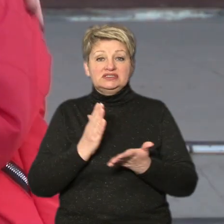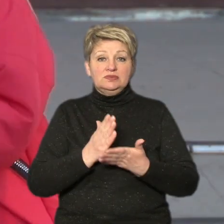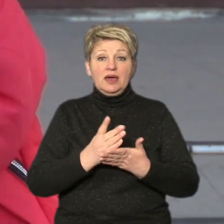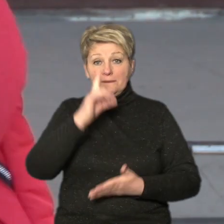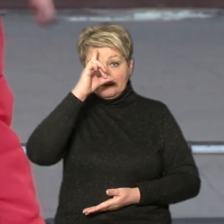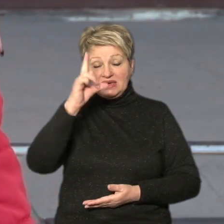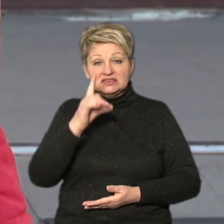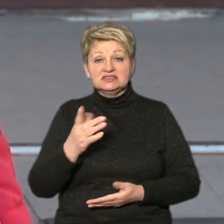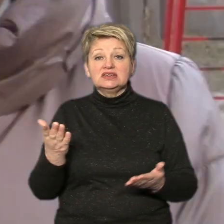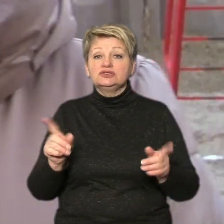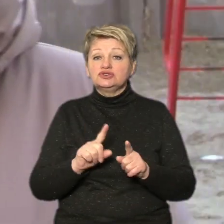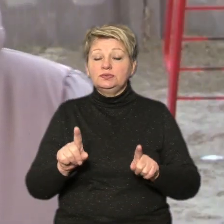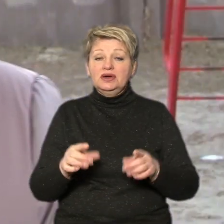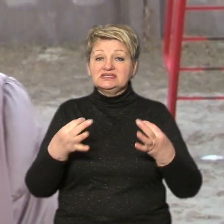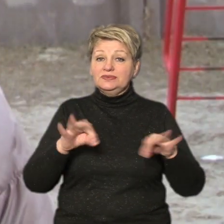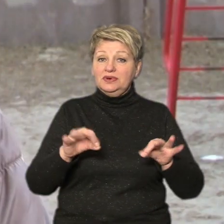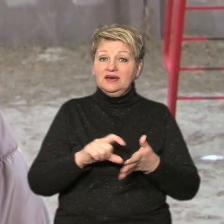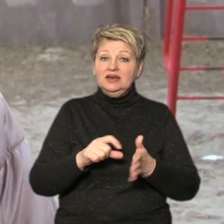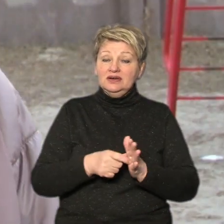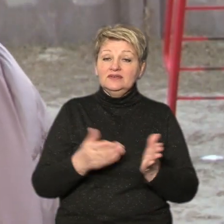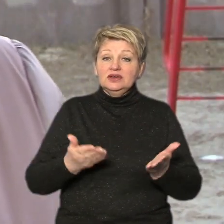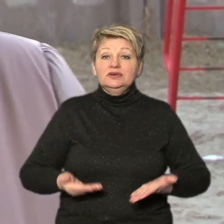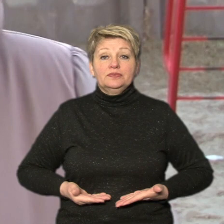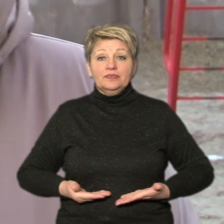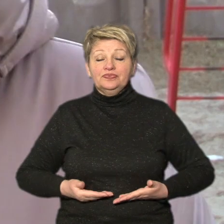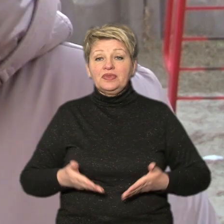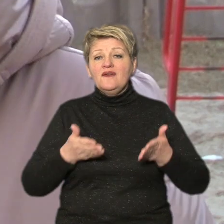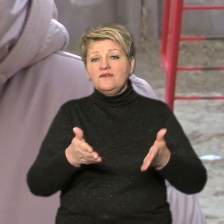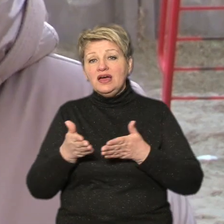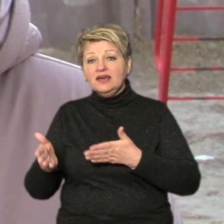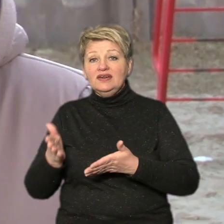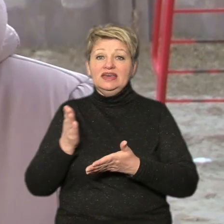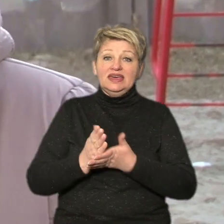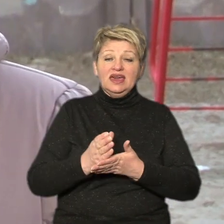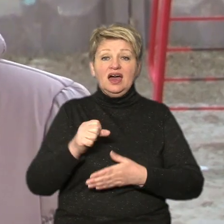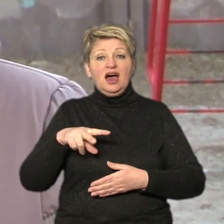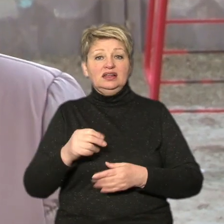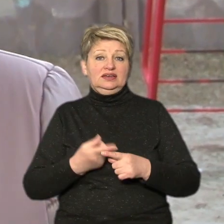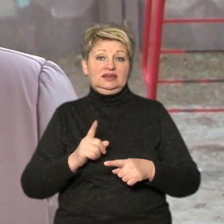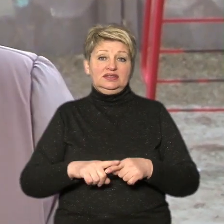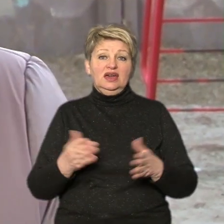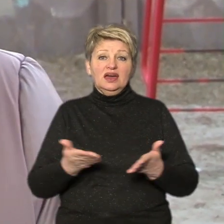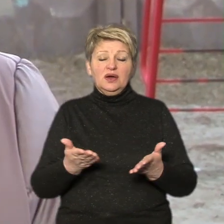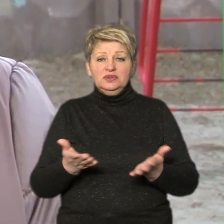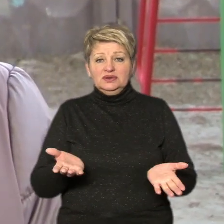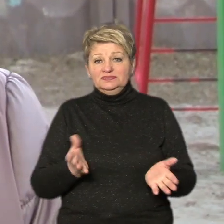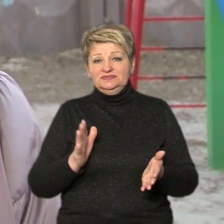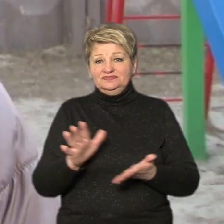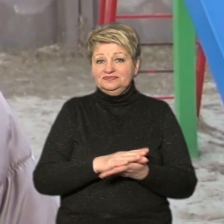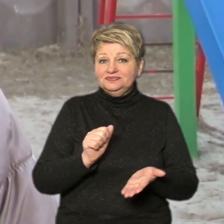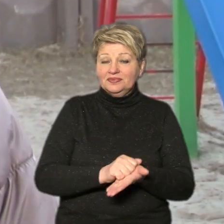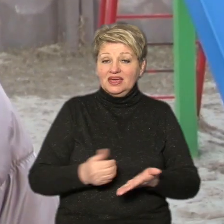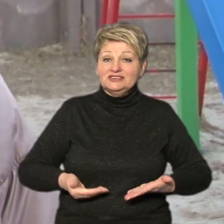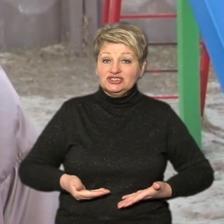квартиру, в якій зараз мешкають. Варіанти є, але або це дуже розбите житло за таку мінімальну ціну,